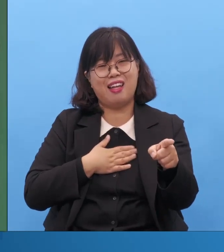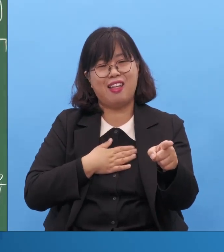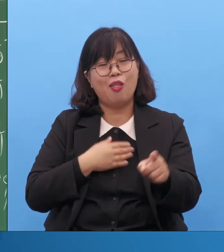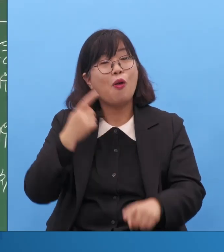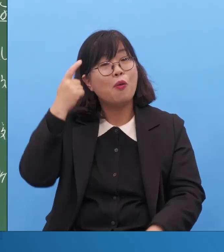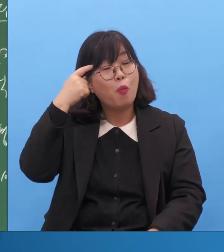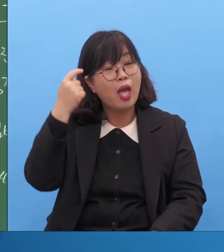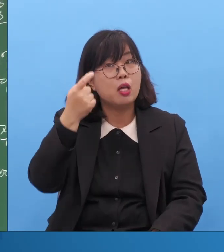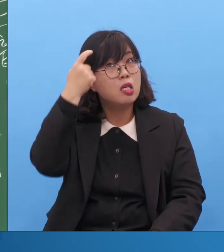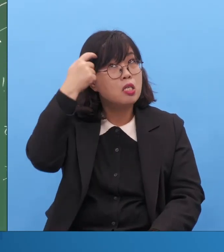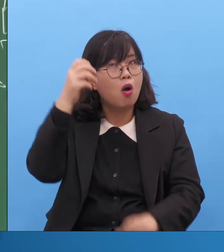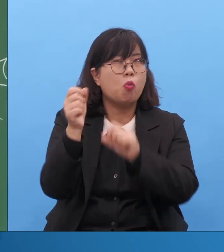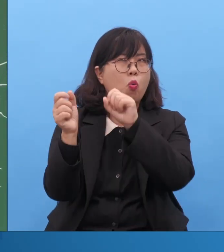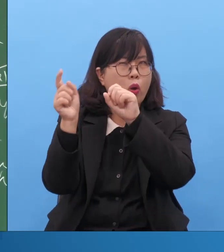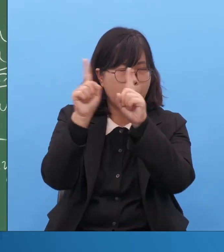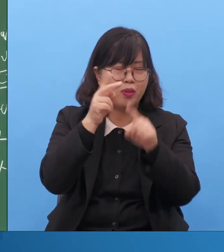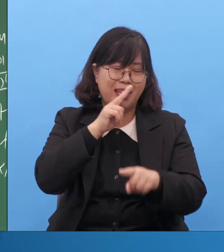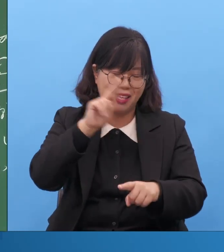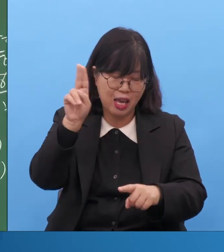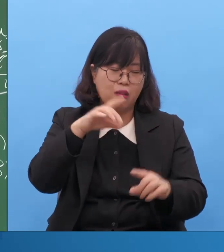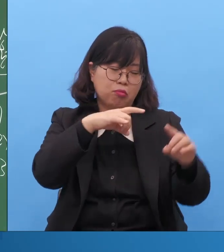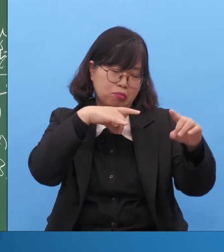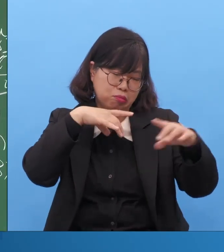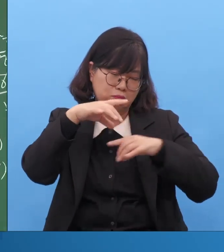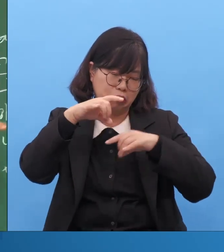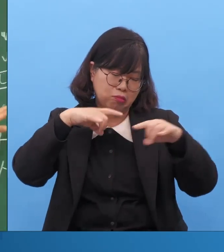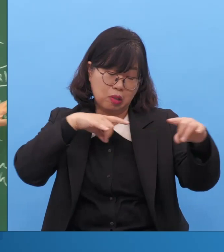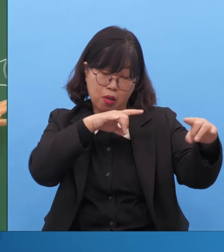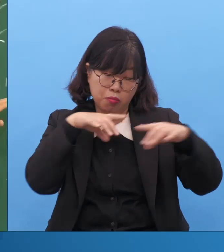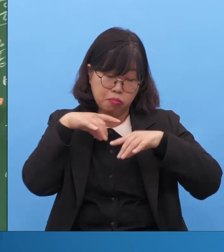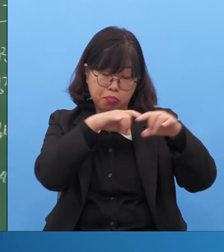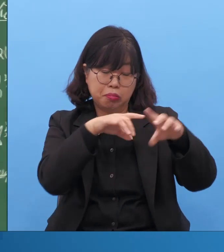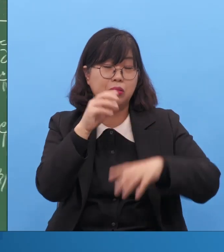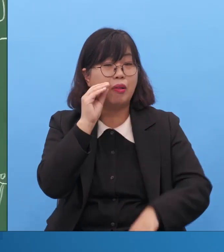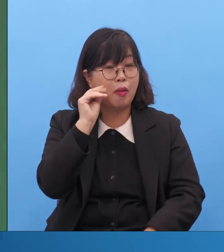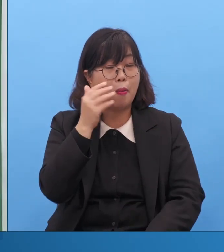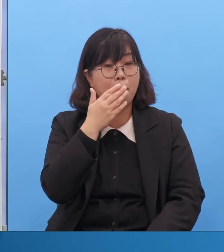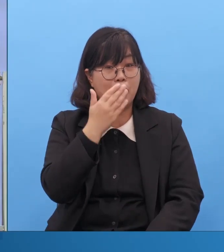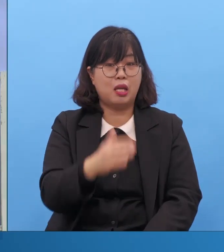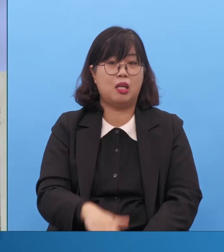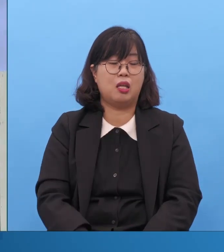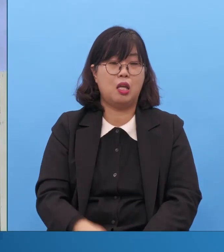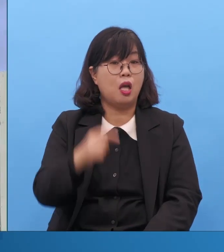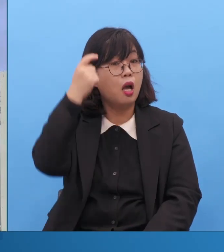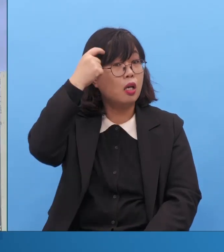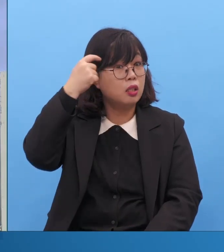이건 제 얘기가 아닙니다. 성경에는 가장 중요한 영적 치유의 키가 뭔지 알아야 돼요.